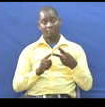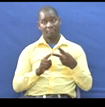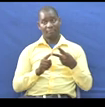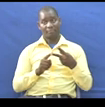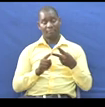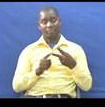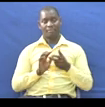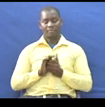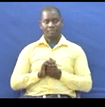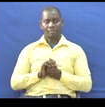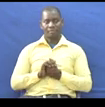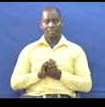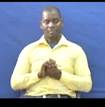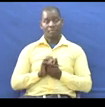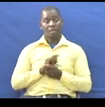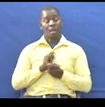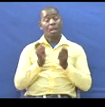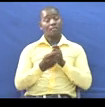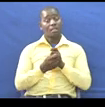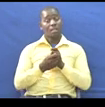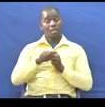Ni tafsiri ya kisemantiki